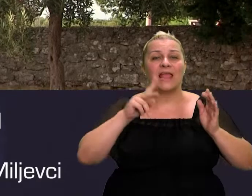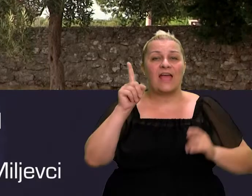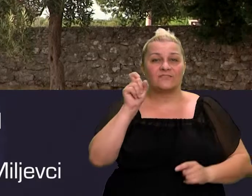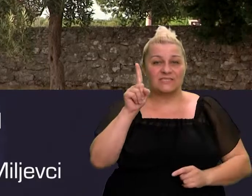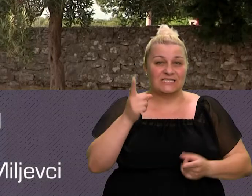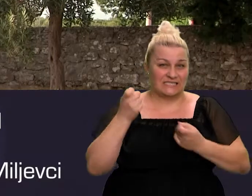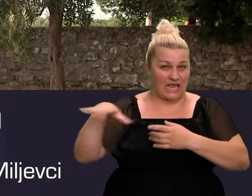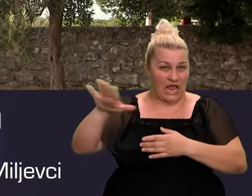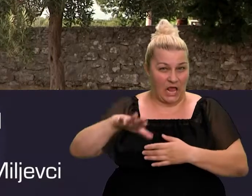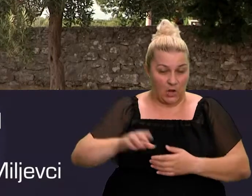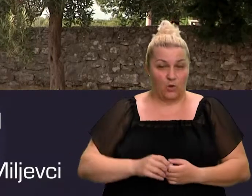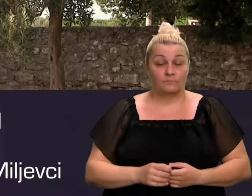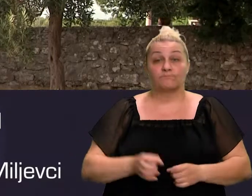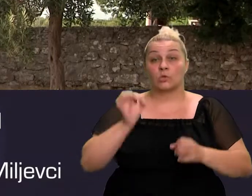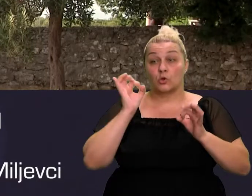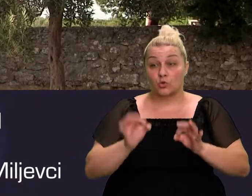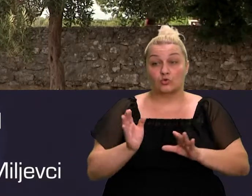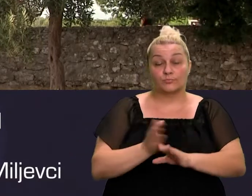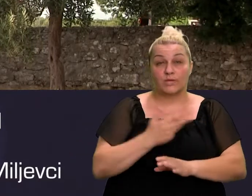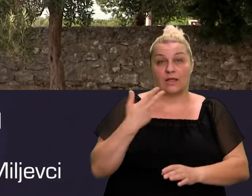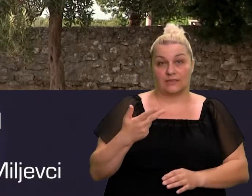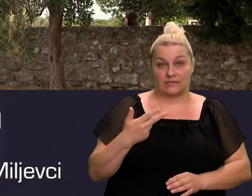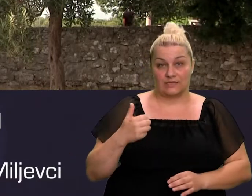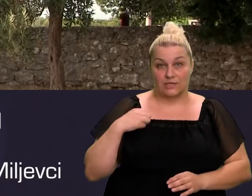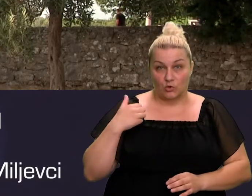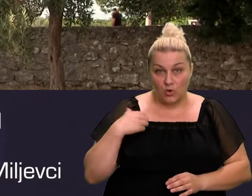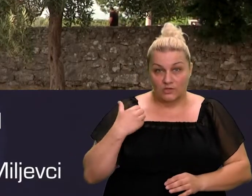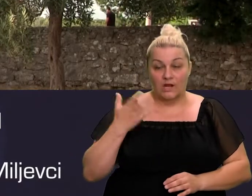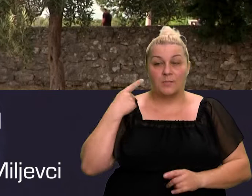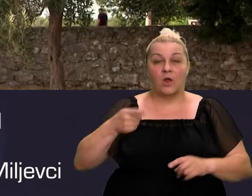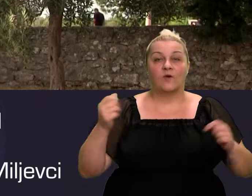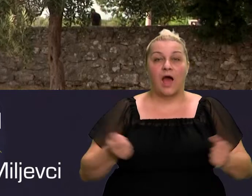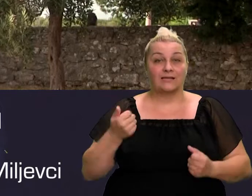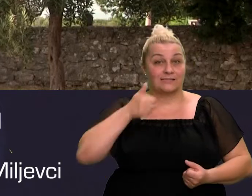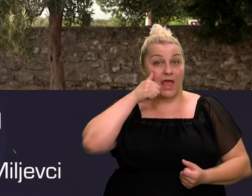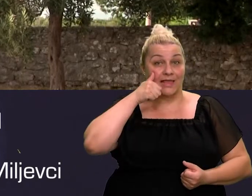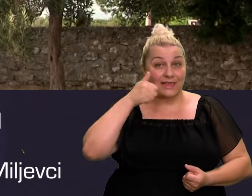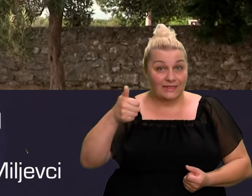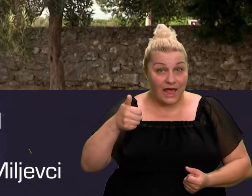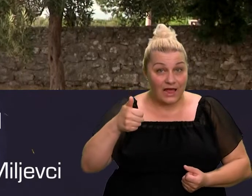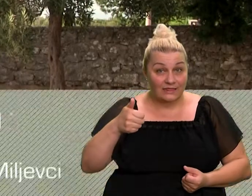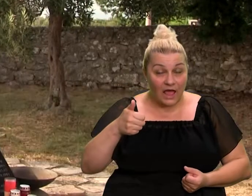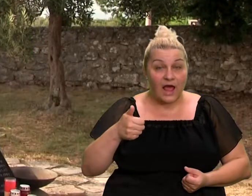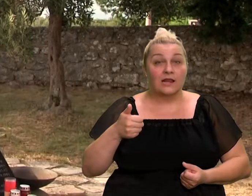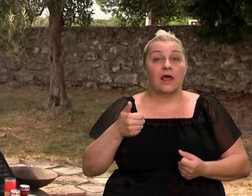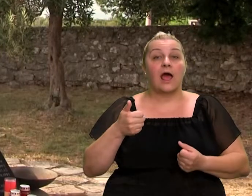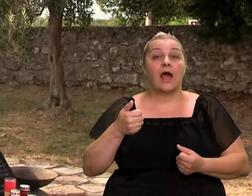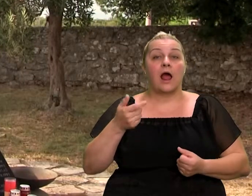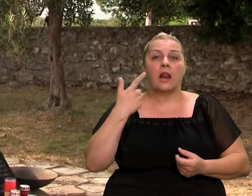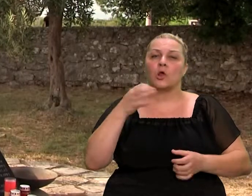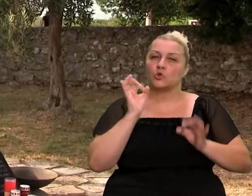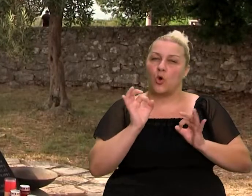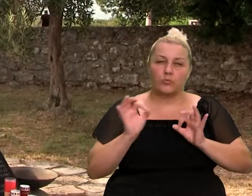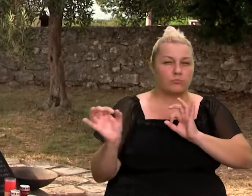od jedne akcije briljantne koja je trajala jedan dan ali zalog toga je jedna vrlo dobra priprema